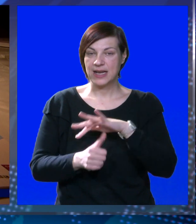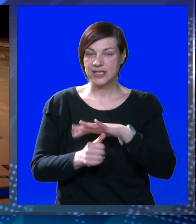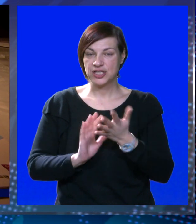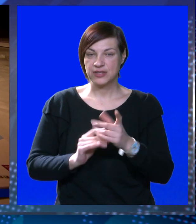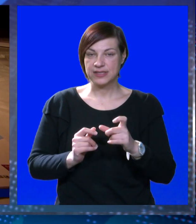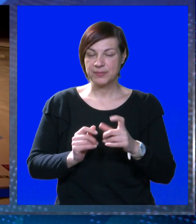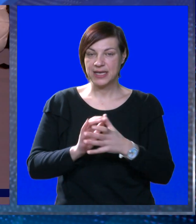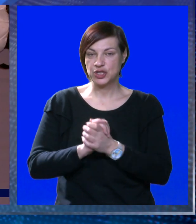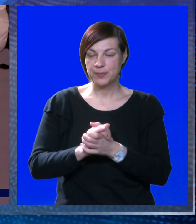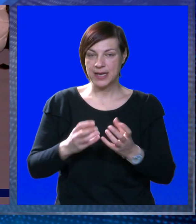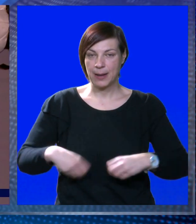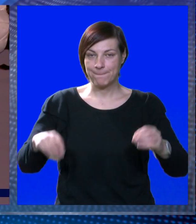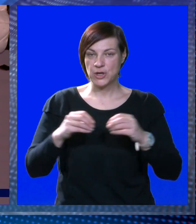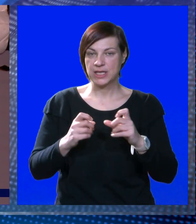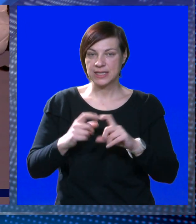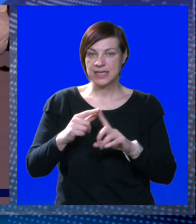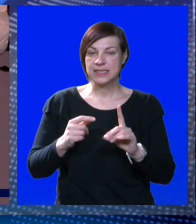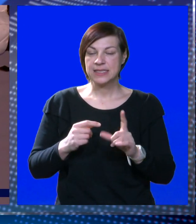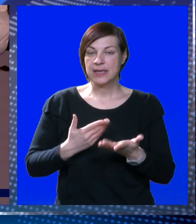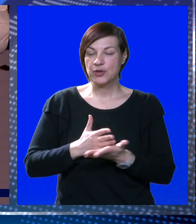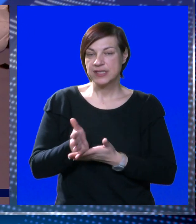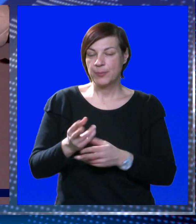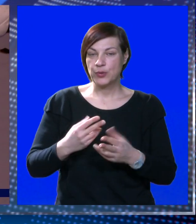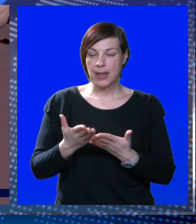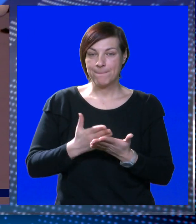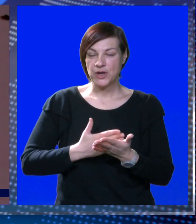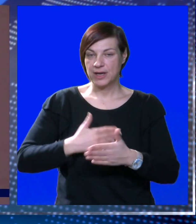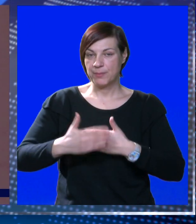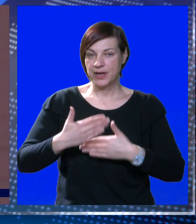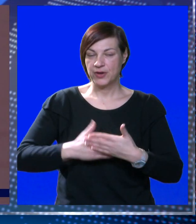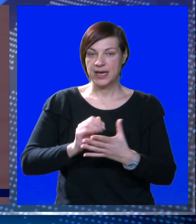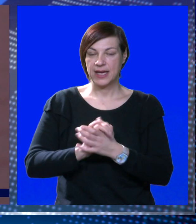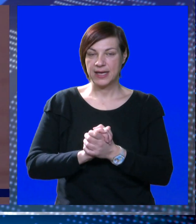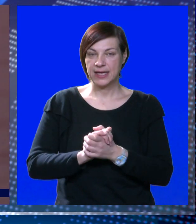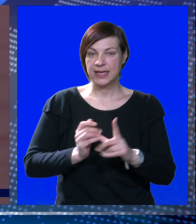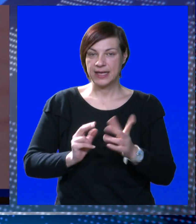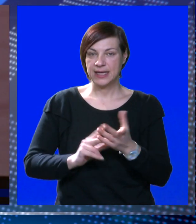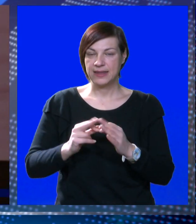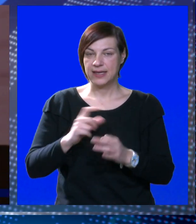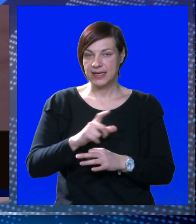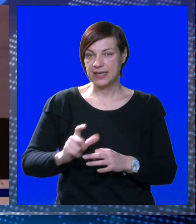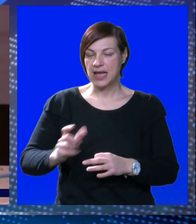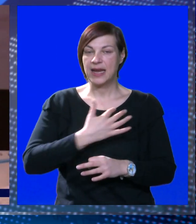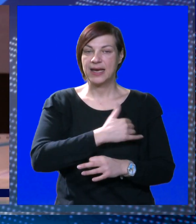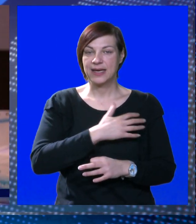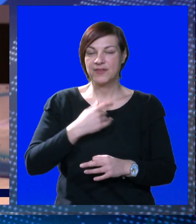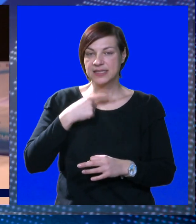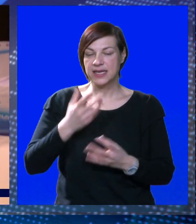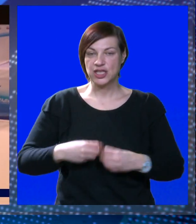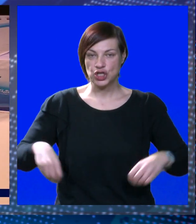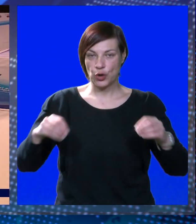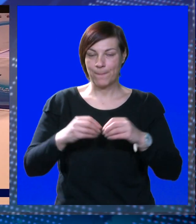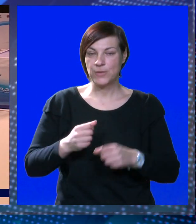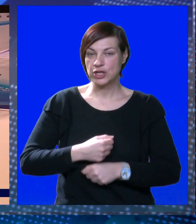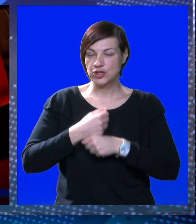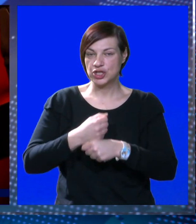na čelu s Melanjo Milić, partner projekta Stream, koji se realizira putem programa preko granične suradnje Interreg Italija-Hrvatska. Riječ